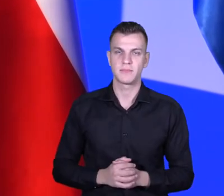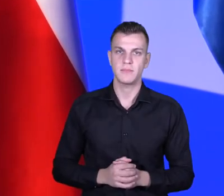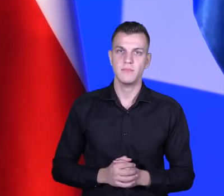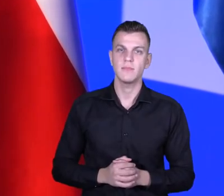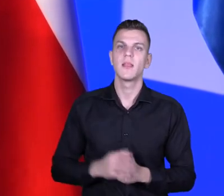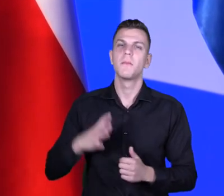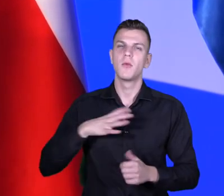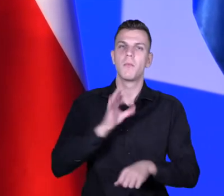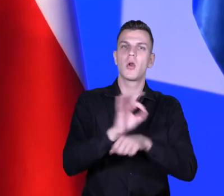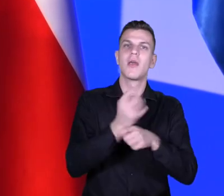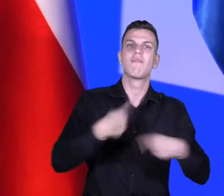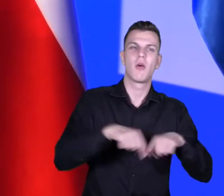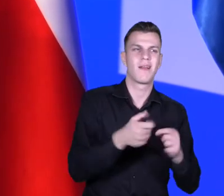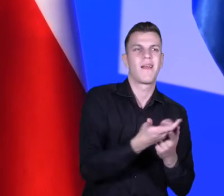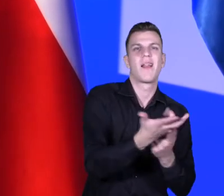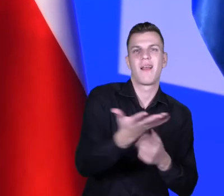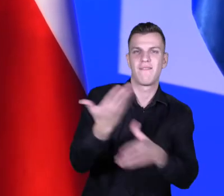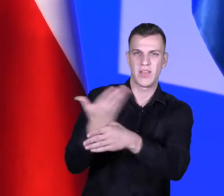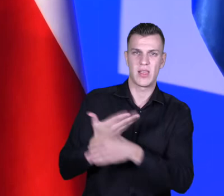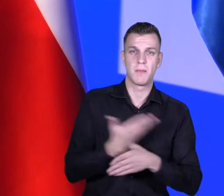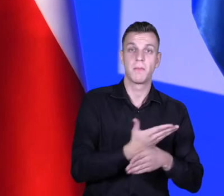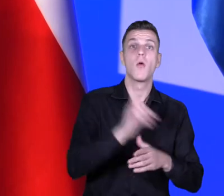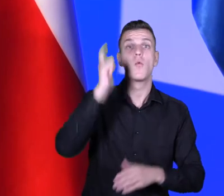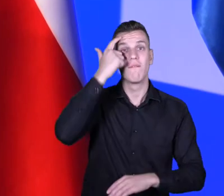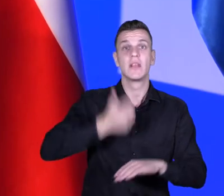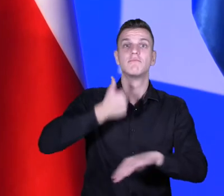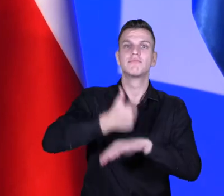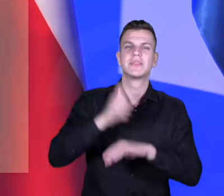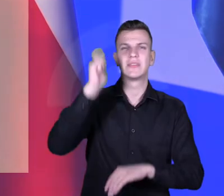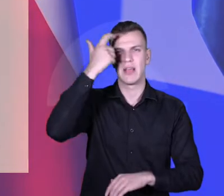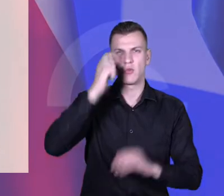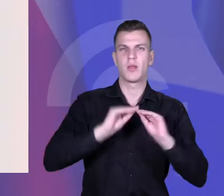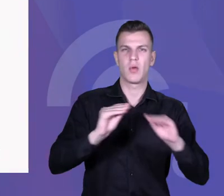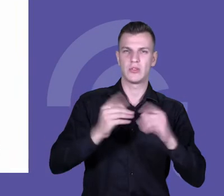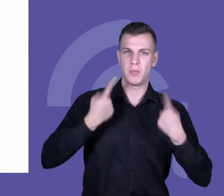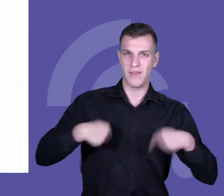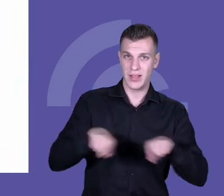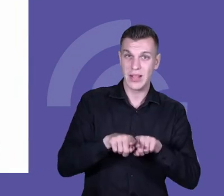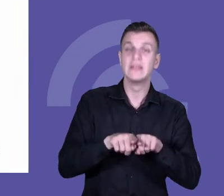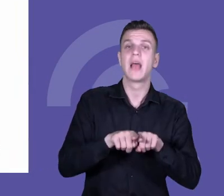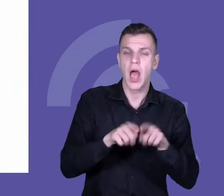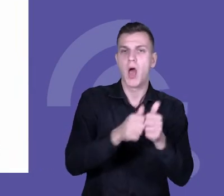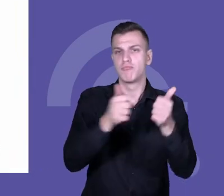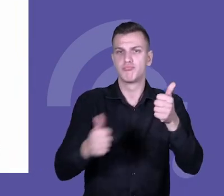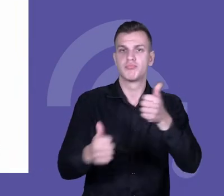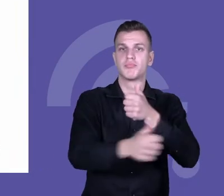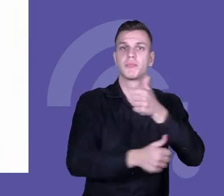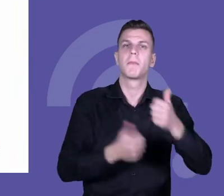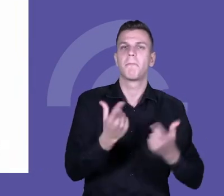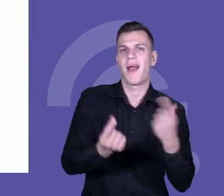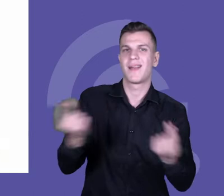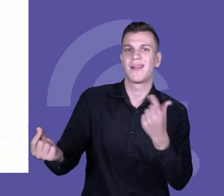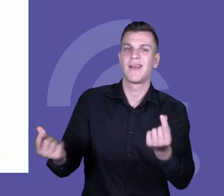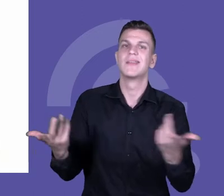konsorcjum, czyli liderem był Centrum Edukacji Obywatelskiej, ale był robiony również w partnerstwie. Partnerami naszym była Szkoła